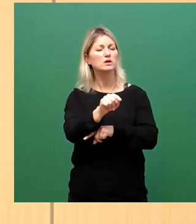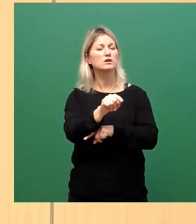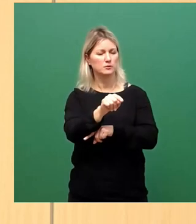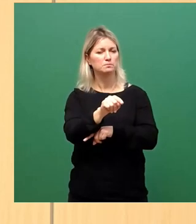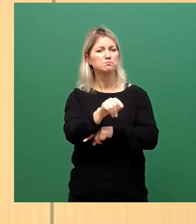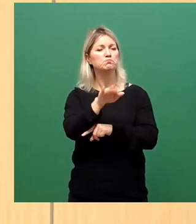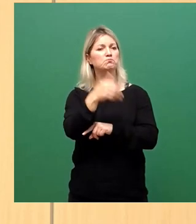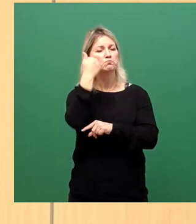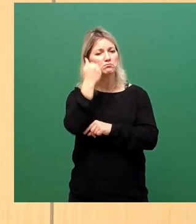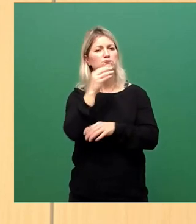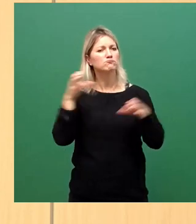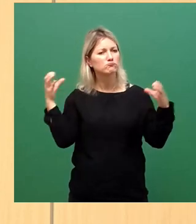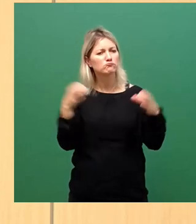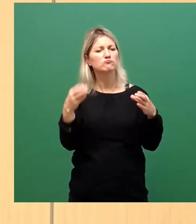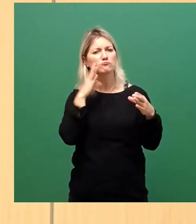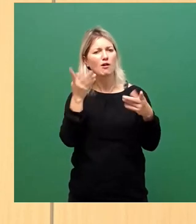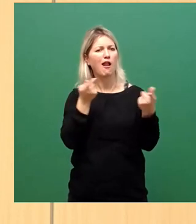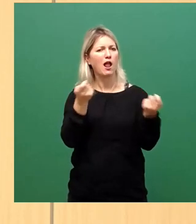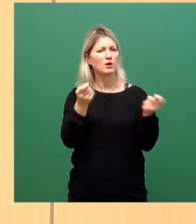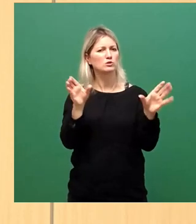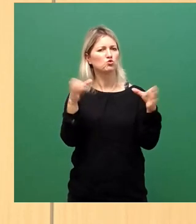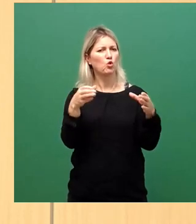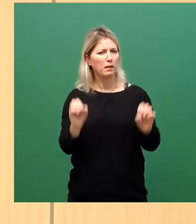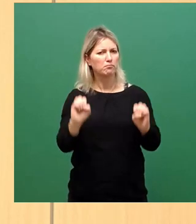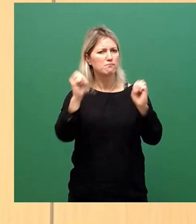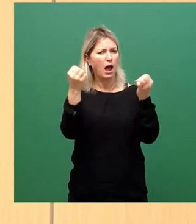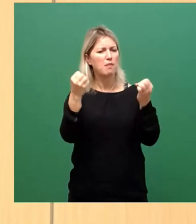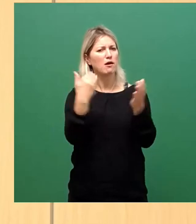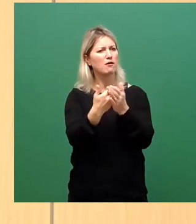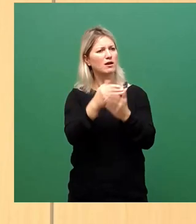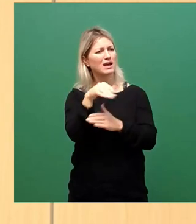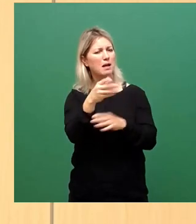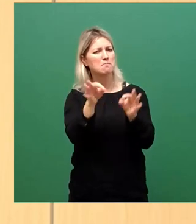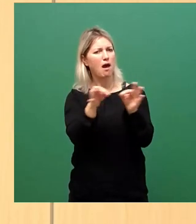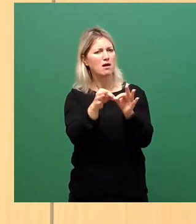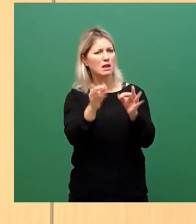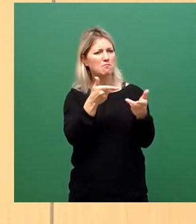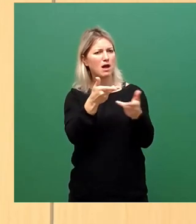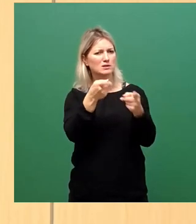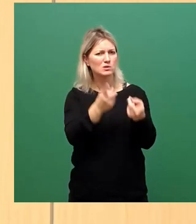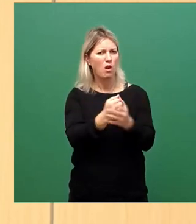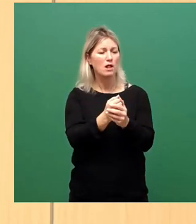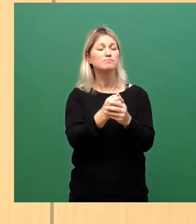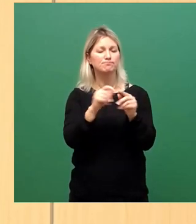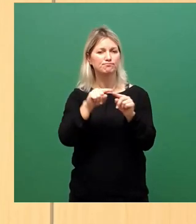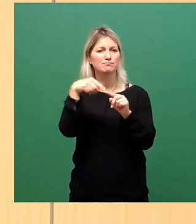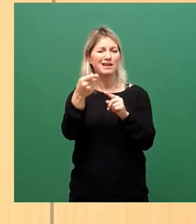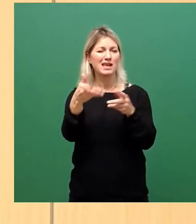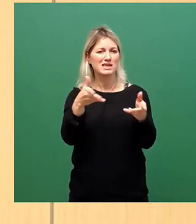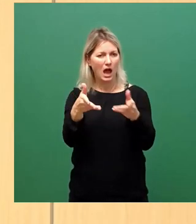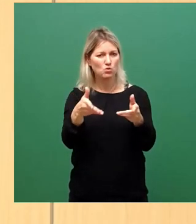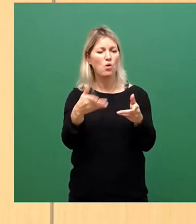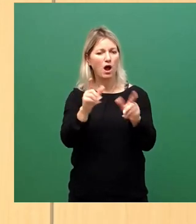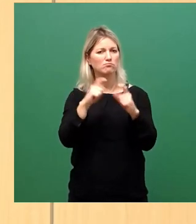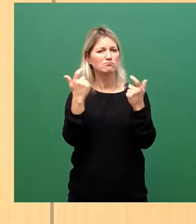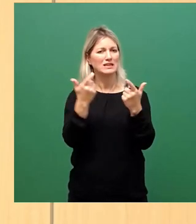Lenkungsgruppe auf, um über solche möglichen Maßnahmen zu beraten. Im Januar hatten wir dann hier im Rat dazu eine Debatte zum